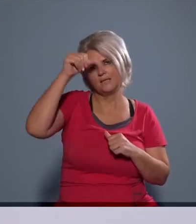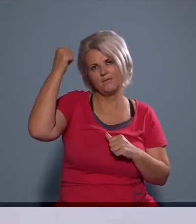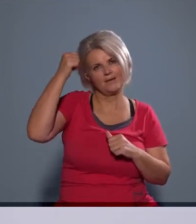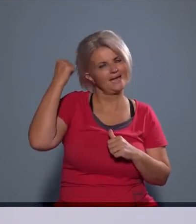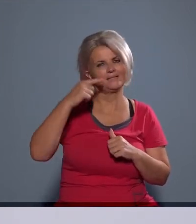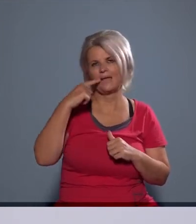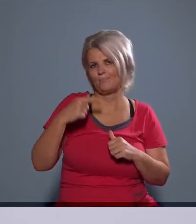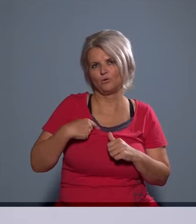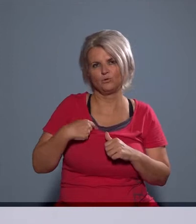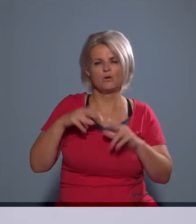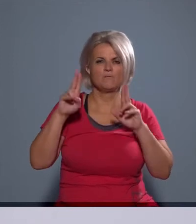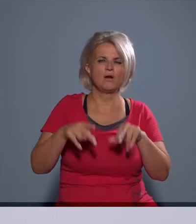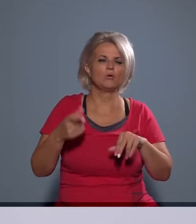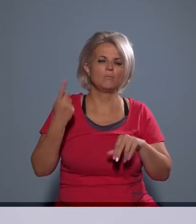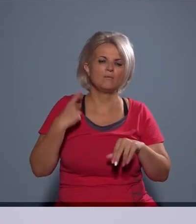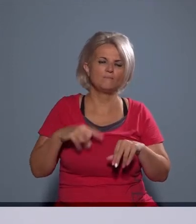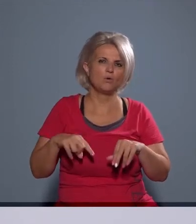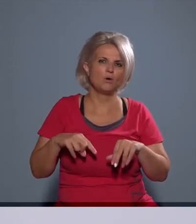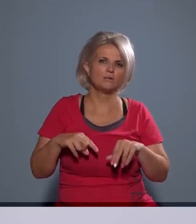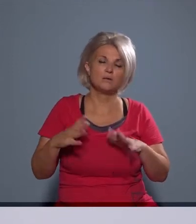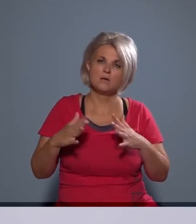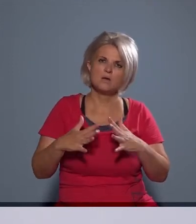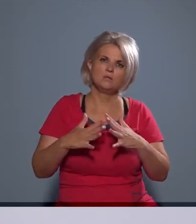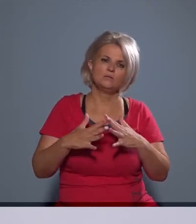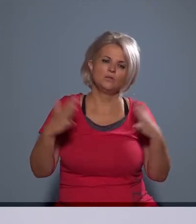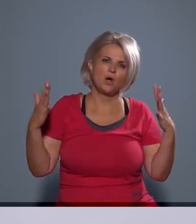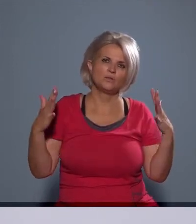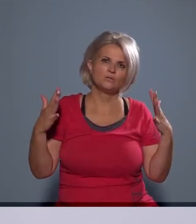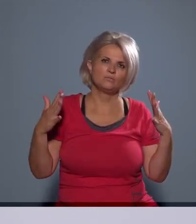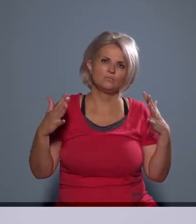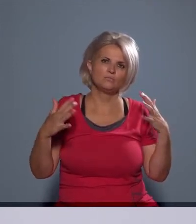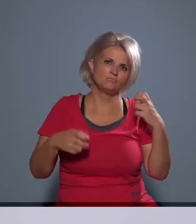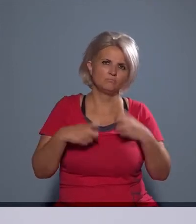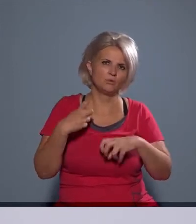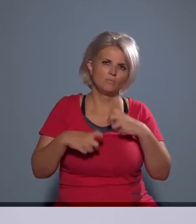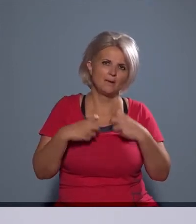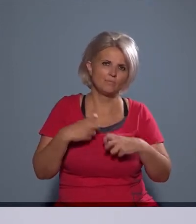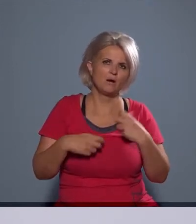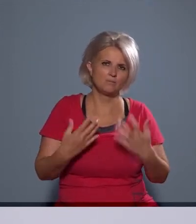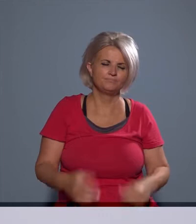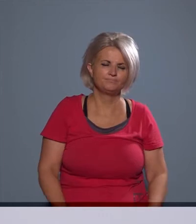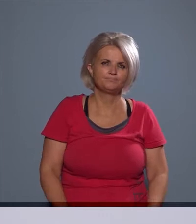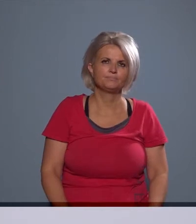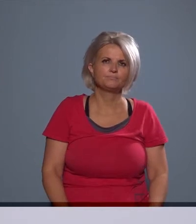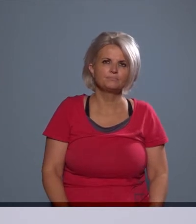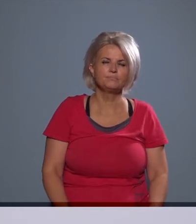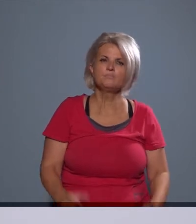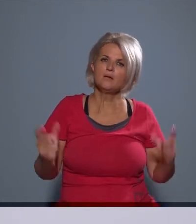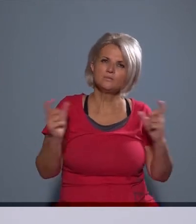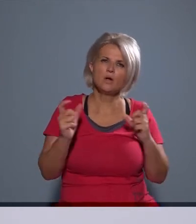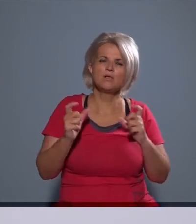megneveznénk, volt az utóbbi időben nagyobb, vagy a szokásosnál nagyobb visszhangot is kiváltó esett.